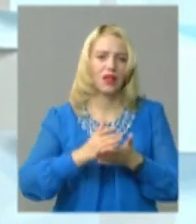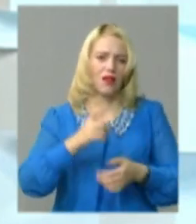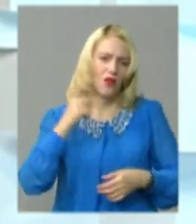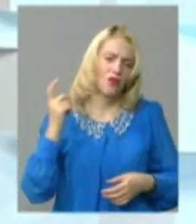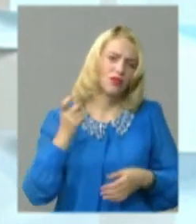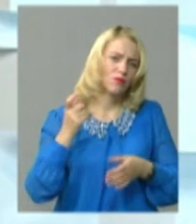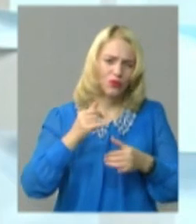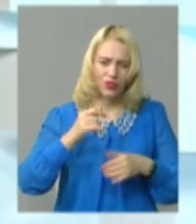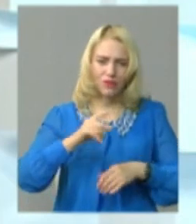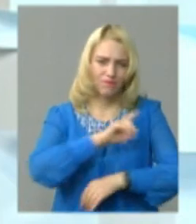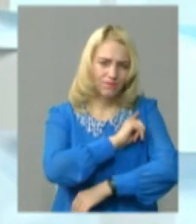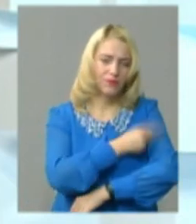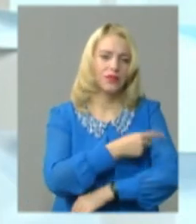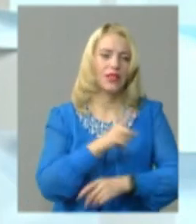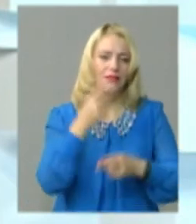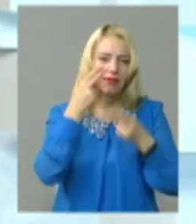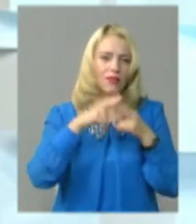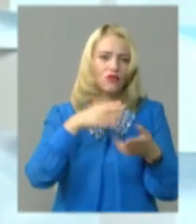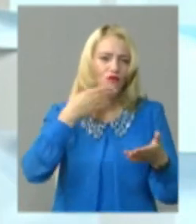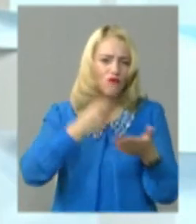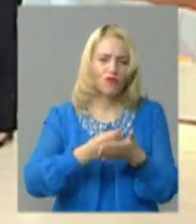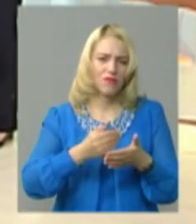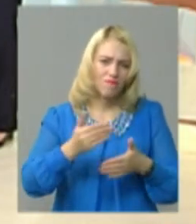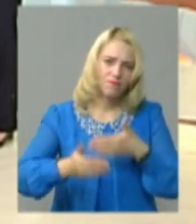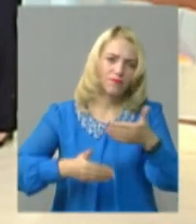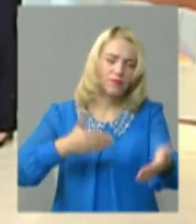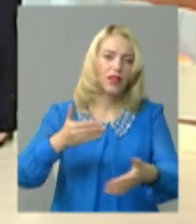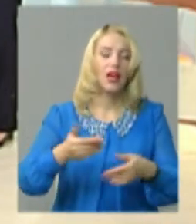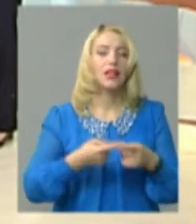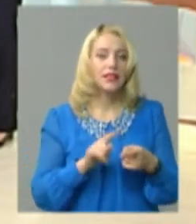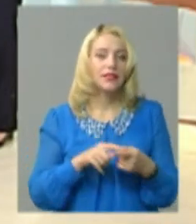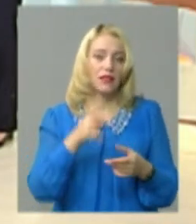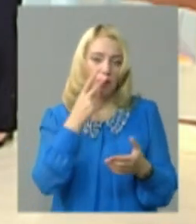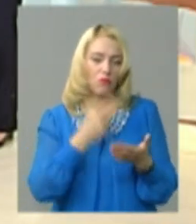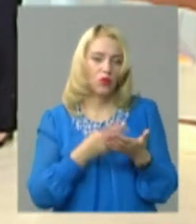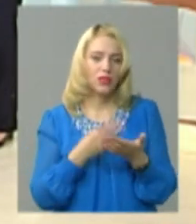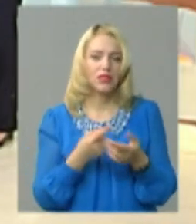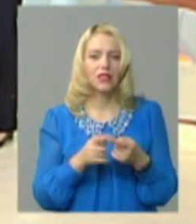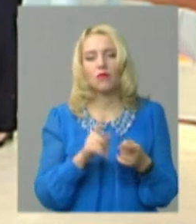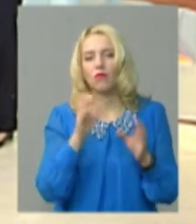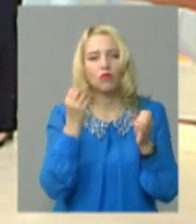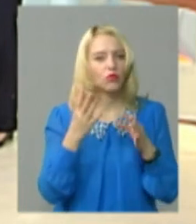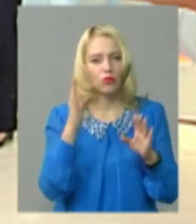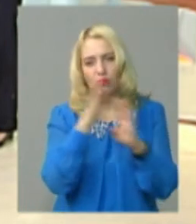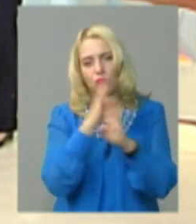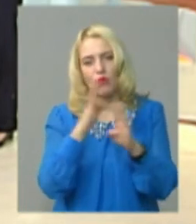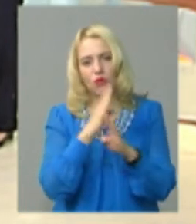господарі, які тільки свої технології двигають вперед, і цей показник тільки і за погодніх умов.